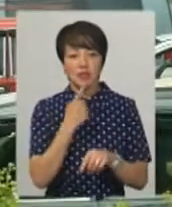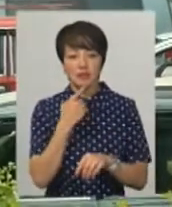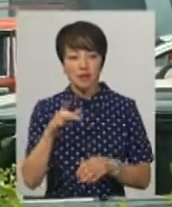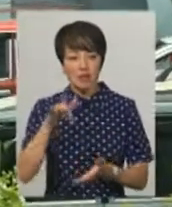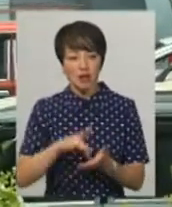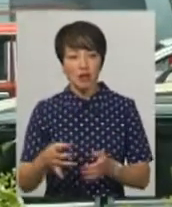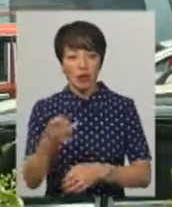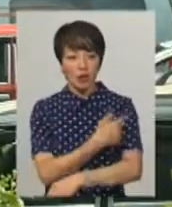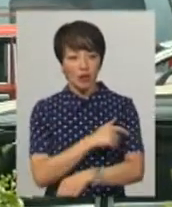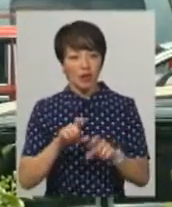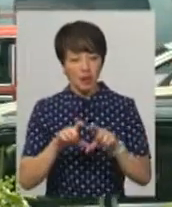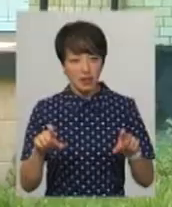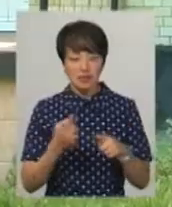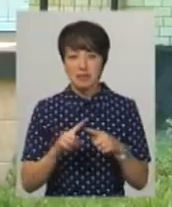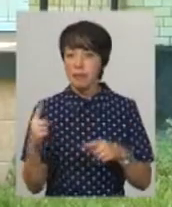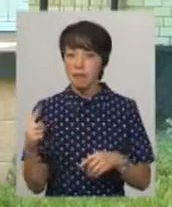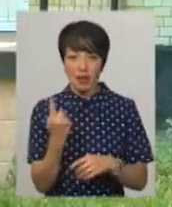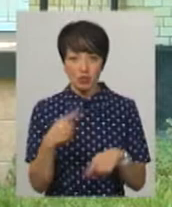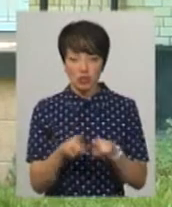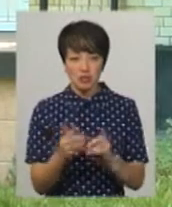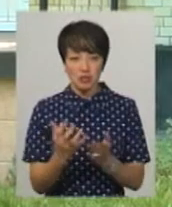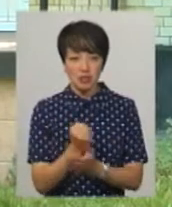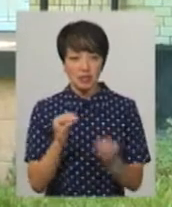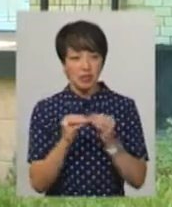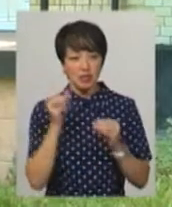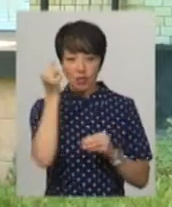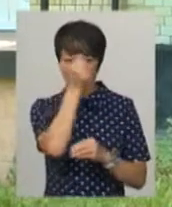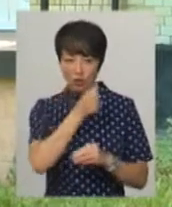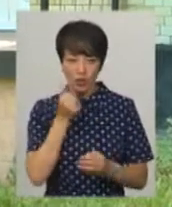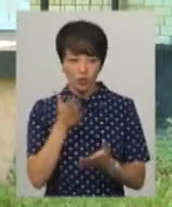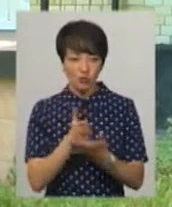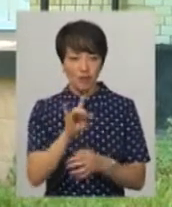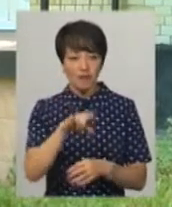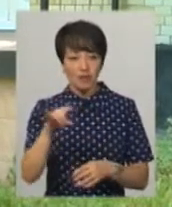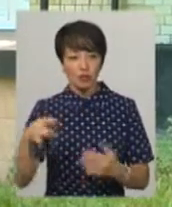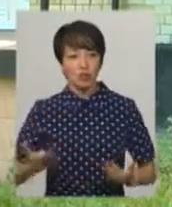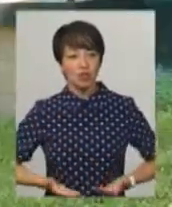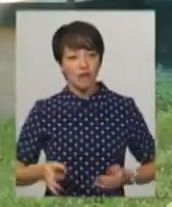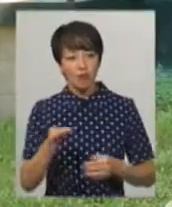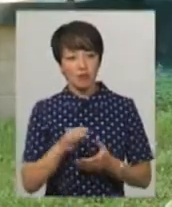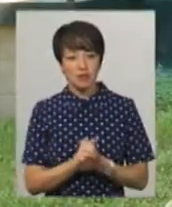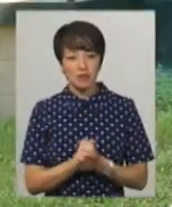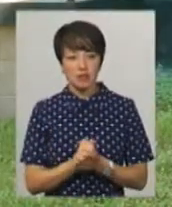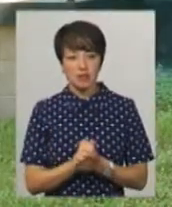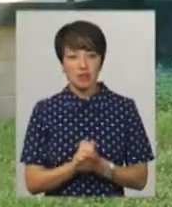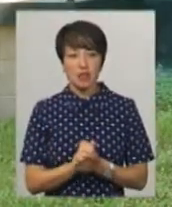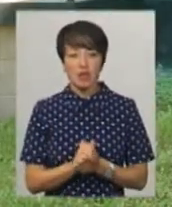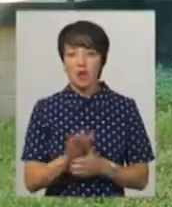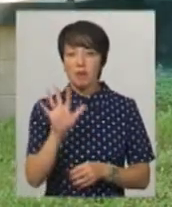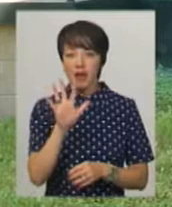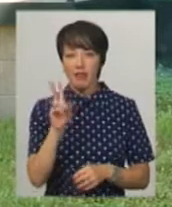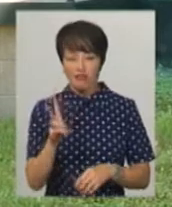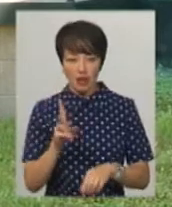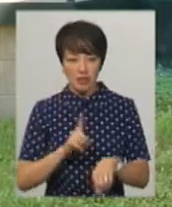центральної районної лікарні. Це перша така знахідка за 10 років існування вікон життя в області. В 5.20 у